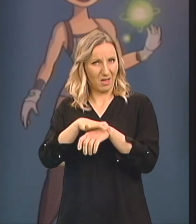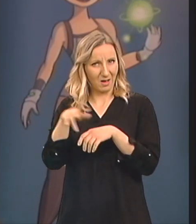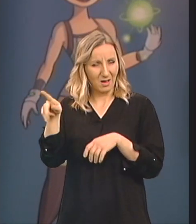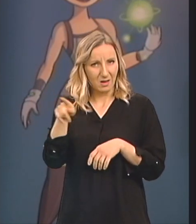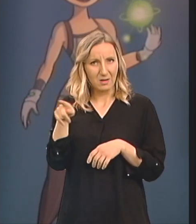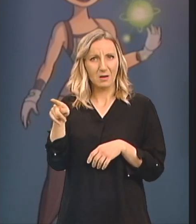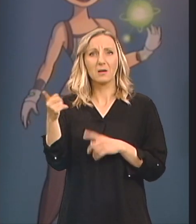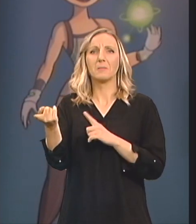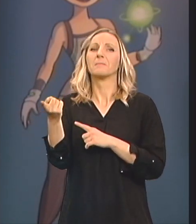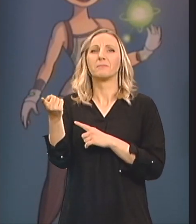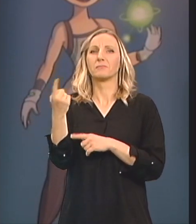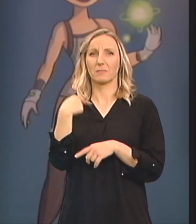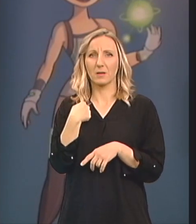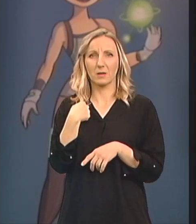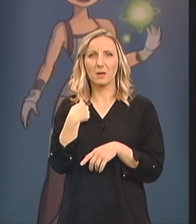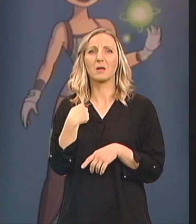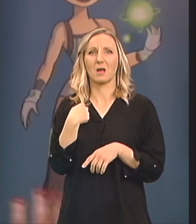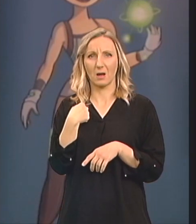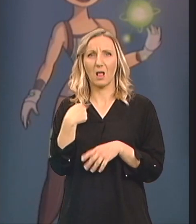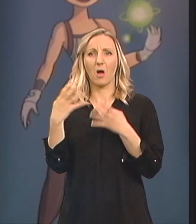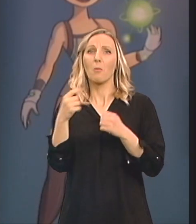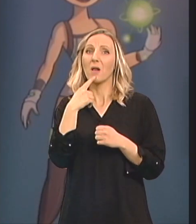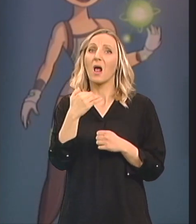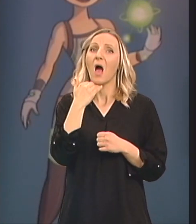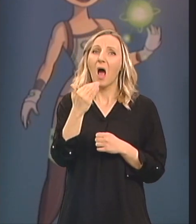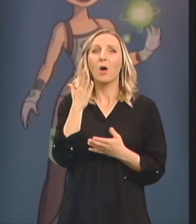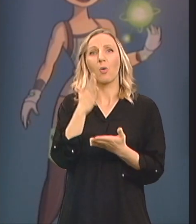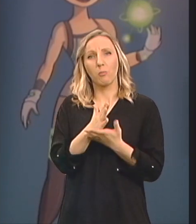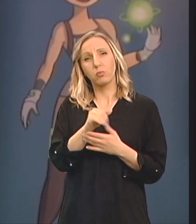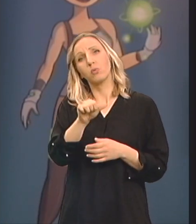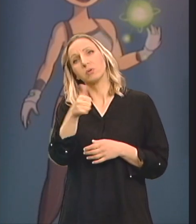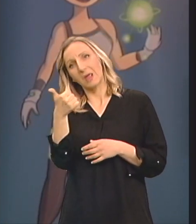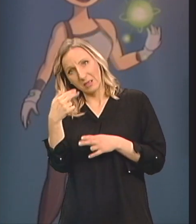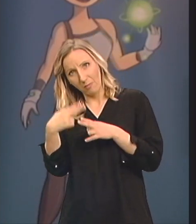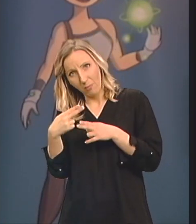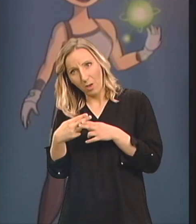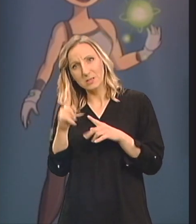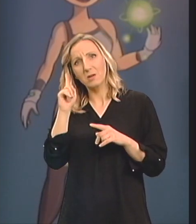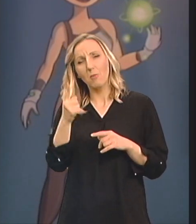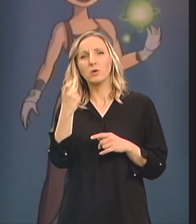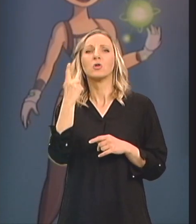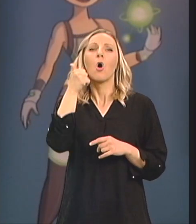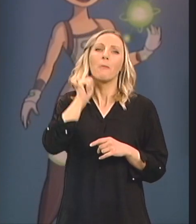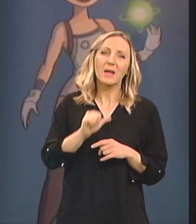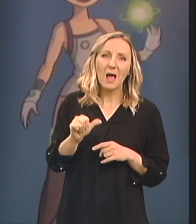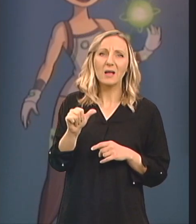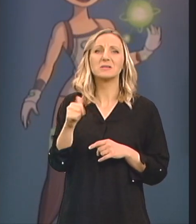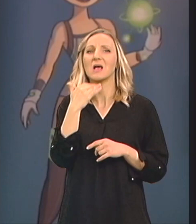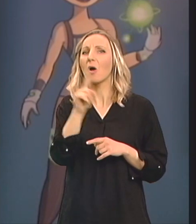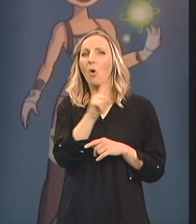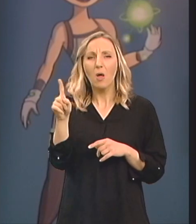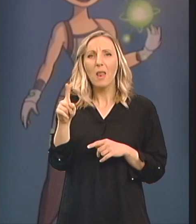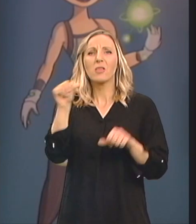Onako rekla je da je pričala sa njom I da je kuma rekla Ako bude jedna dijagnoza Morat ćeš na još jednu operaciju Ako ne primat ćeš